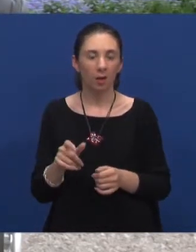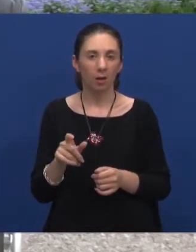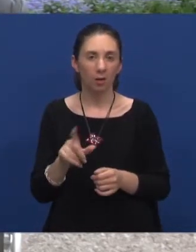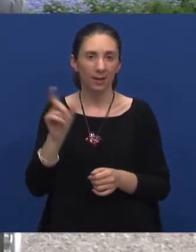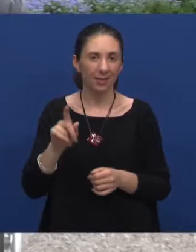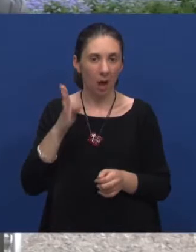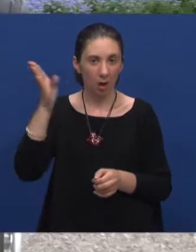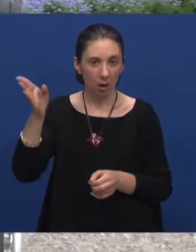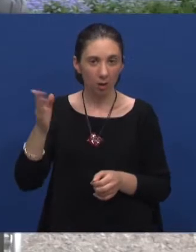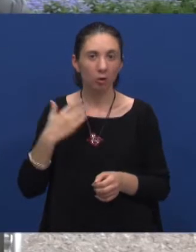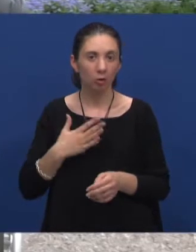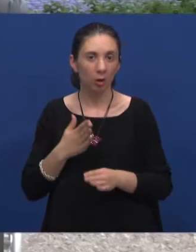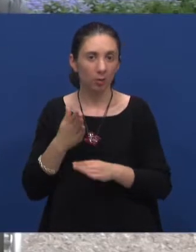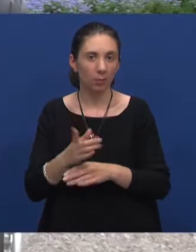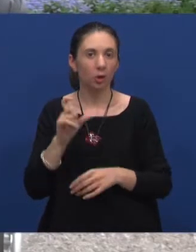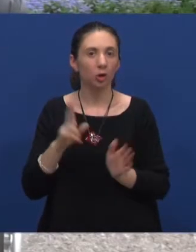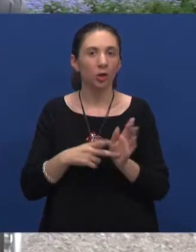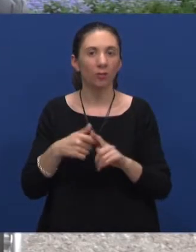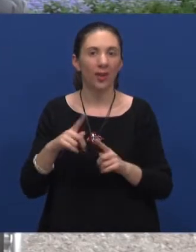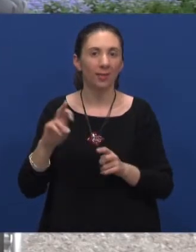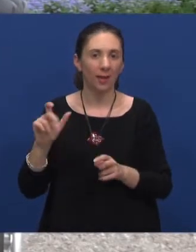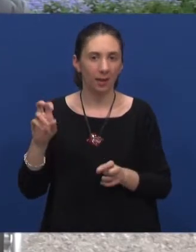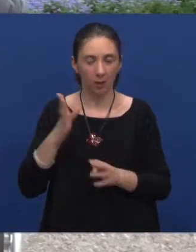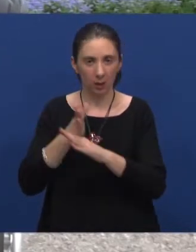bi ovoga postiti cinquetere, pa vidit ćemo.